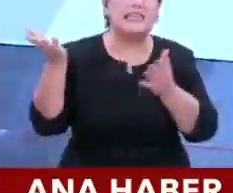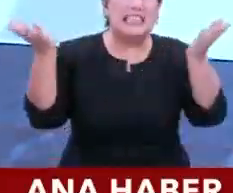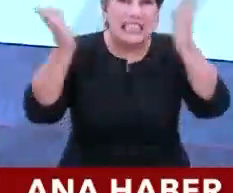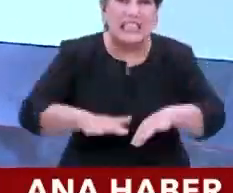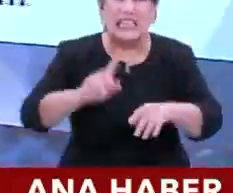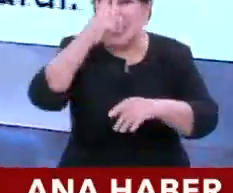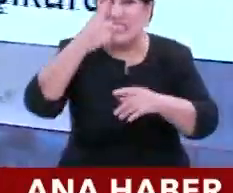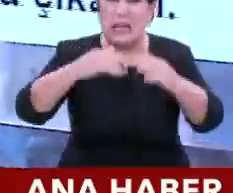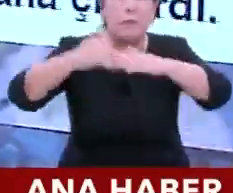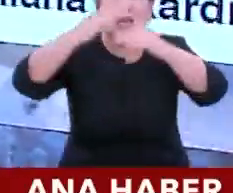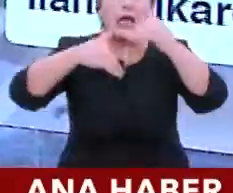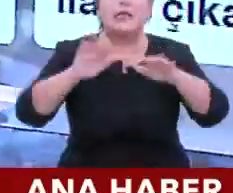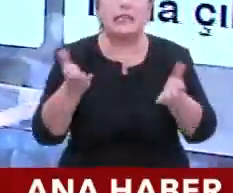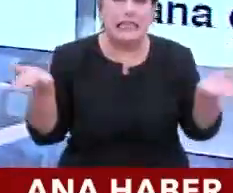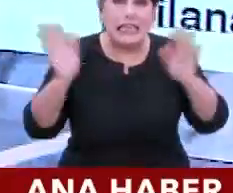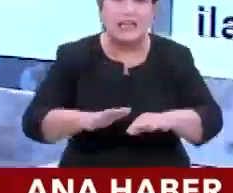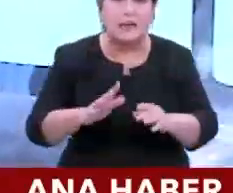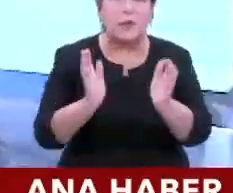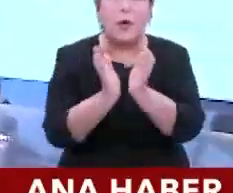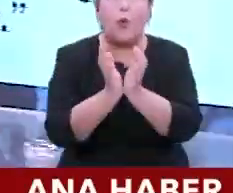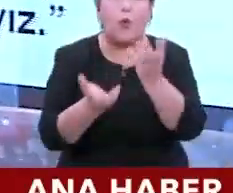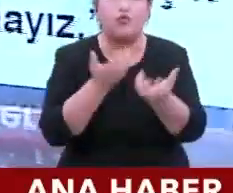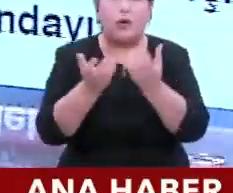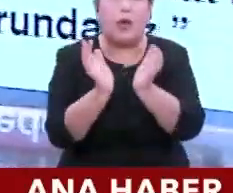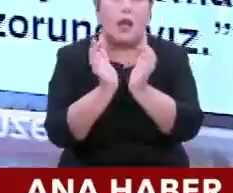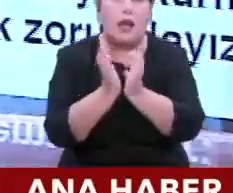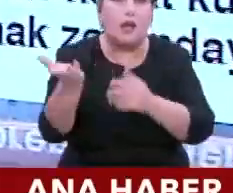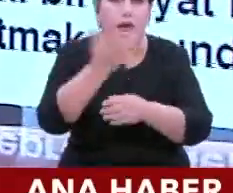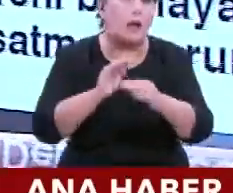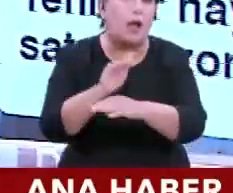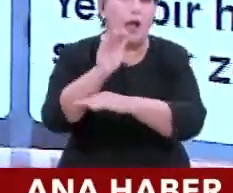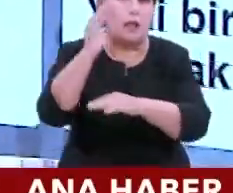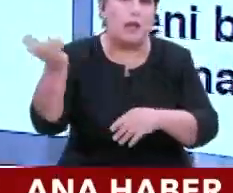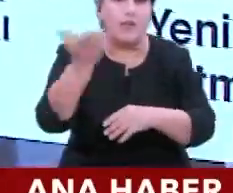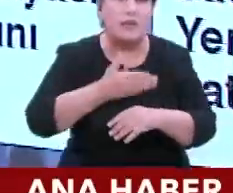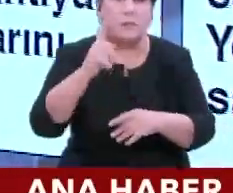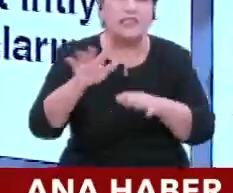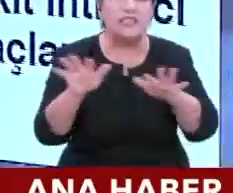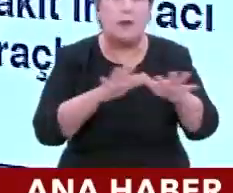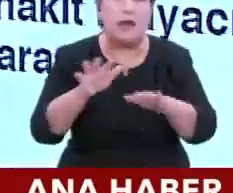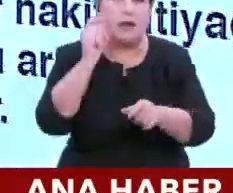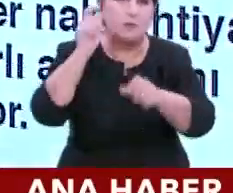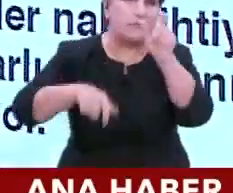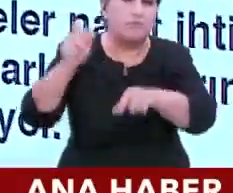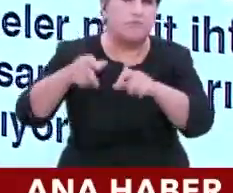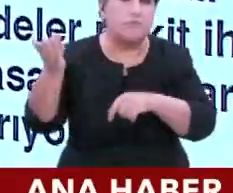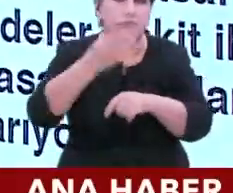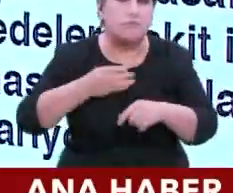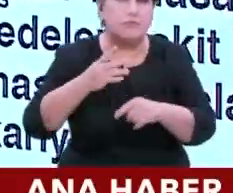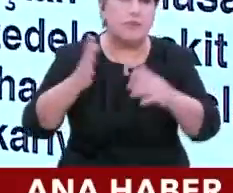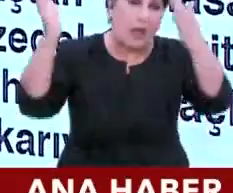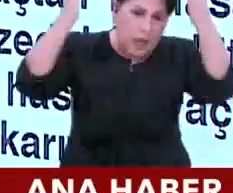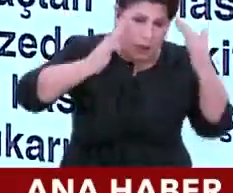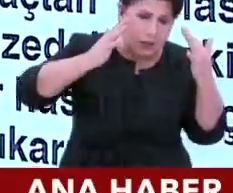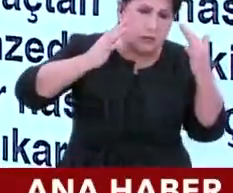değildi. Yıkılan bir de ocaklar var, aileler var, hayatlar var. Bir de depremzede yurttaşlarımızın enkaz